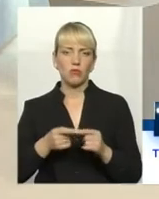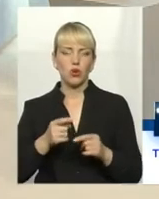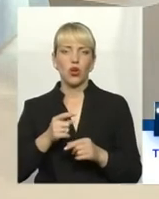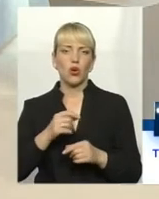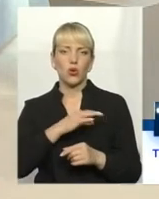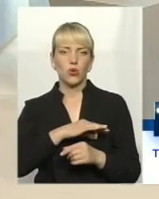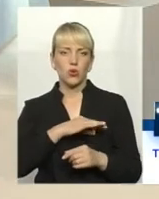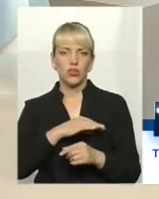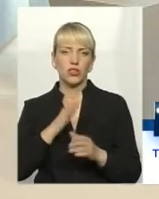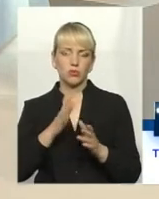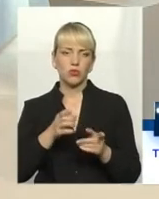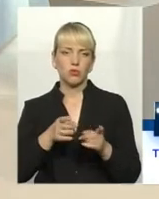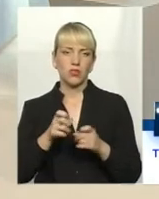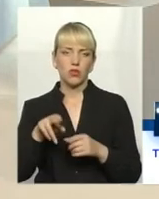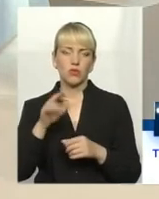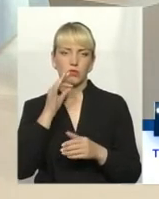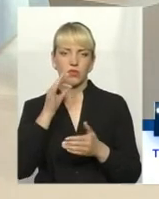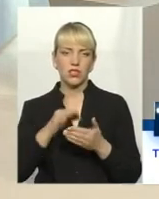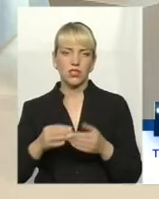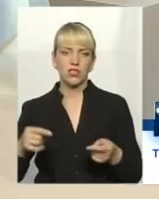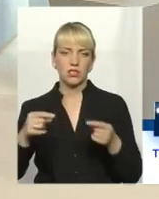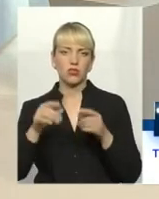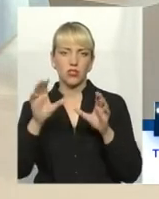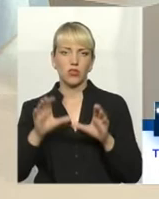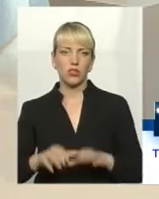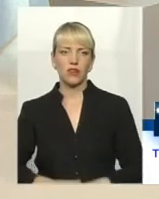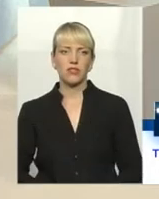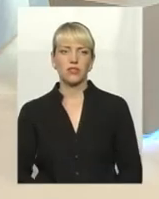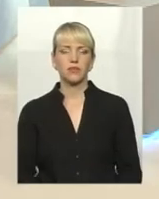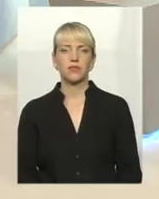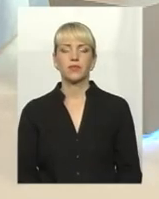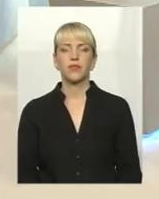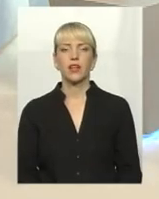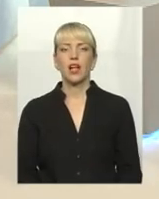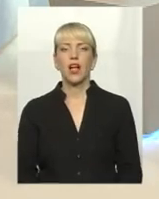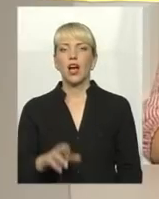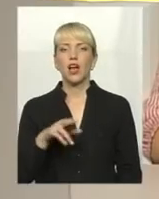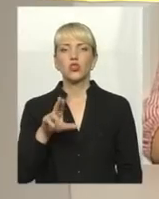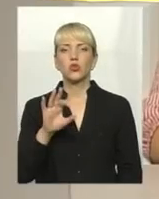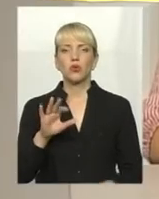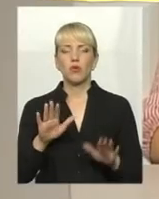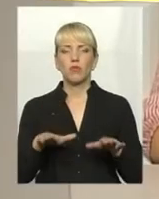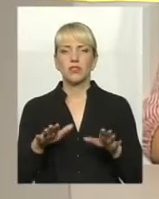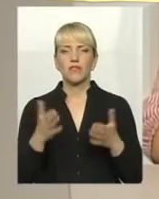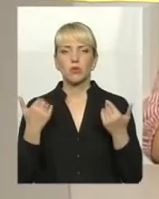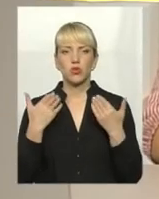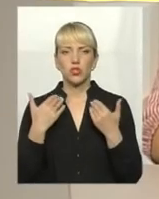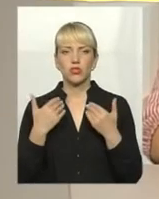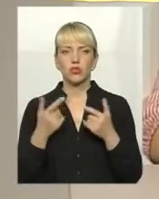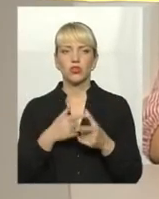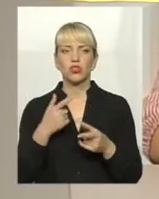дії, вони будуть притягнуті до відповідальності згідно чинного законодавства. Ну а з приводу все ж таки місць відпочинку, чи